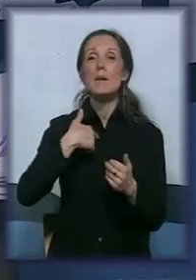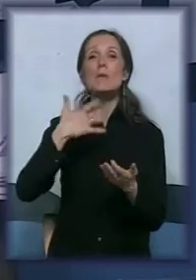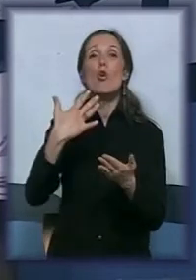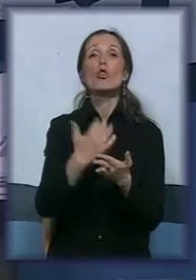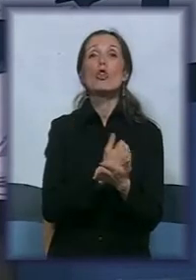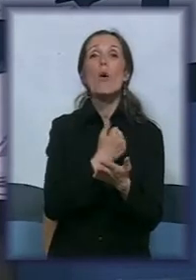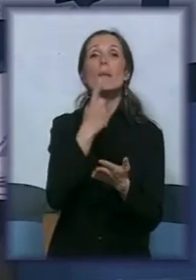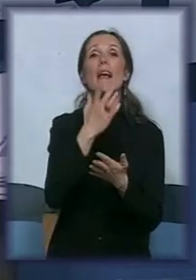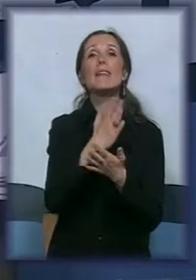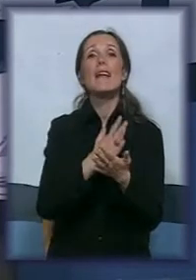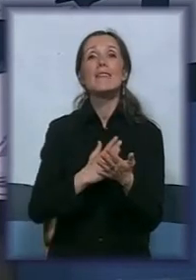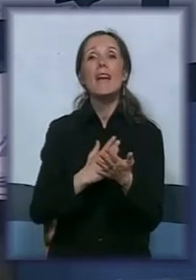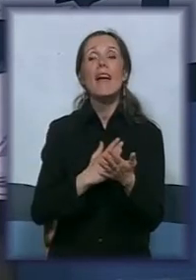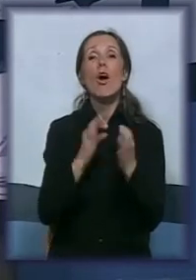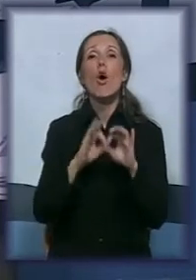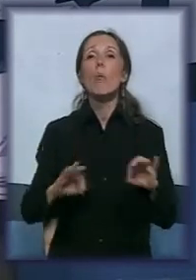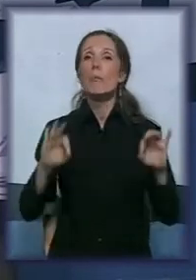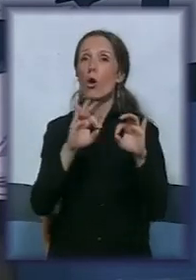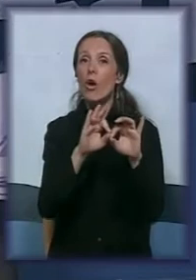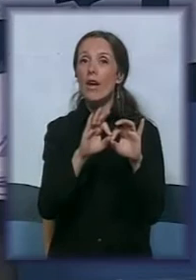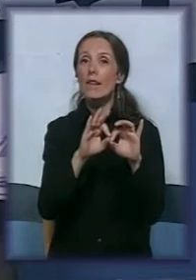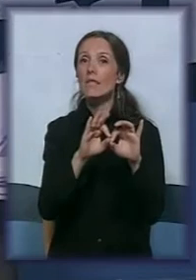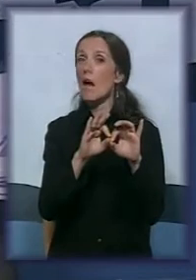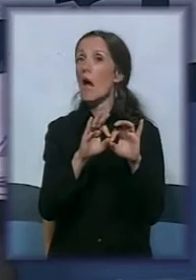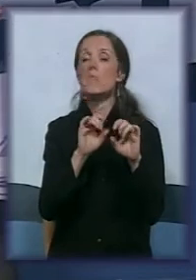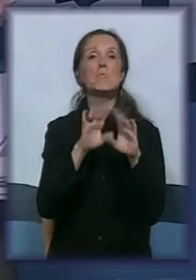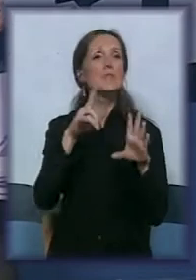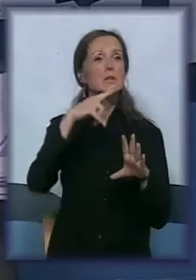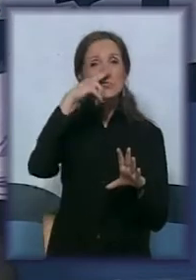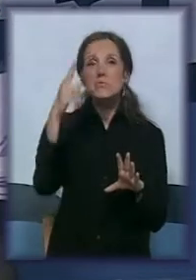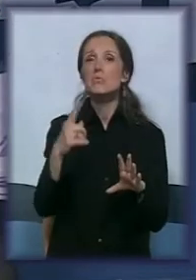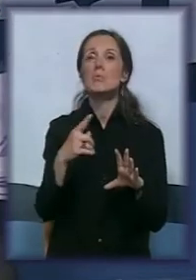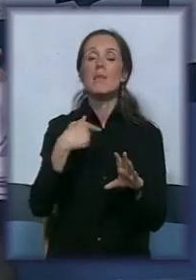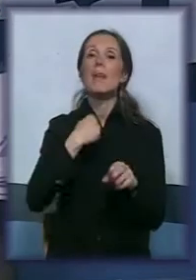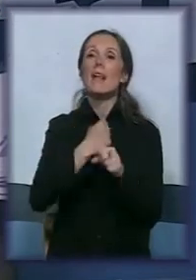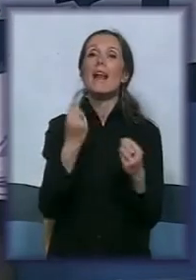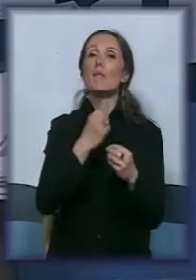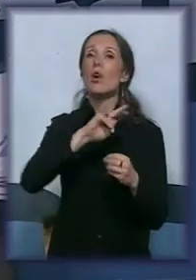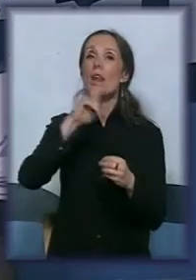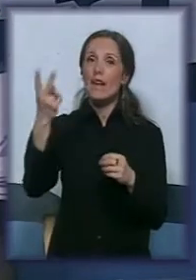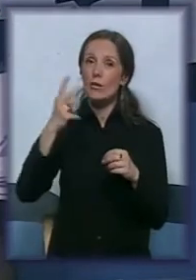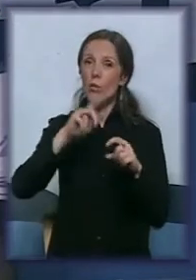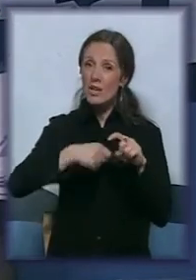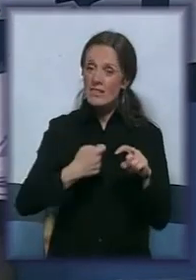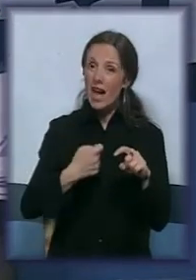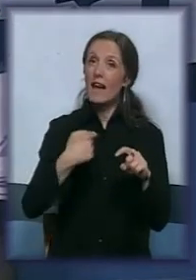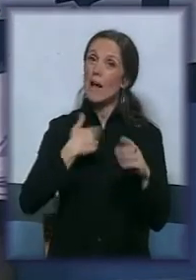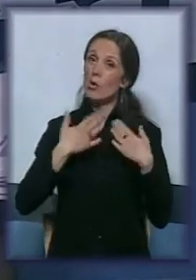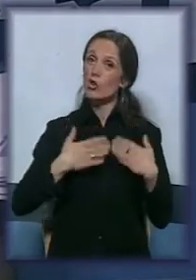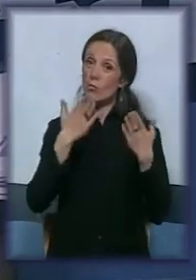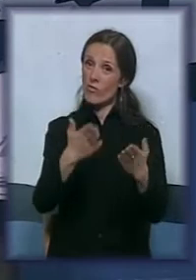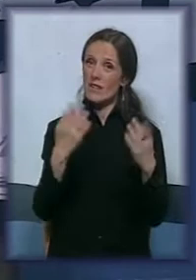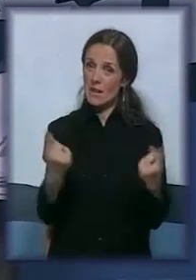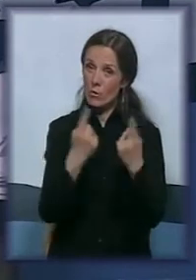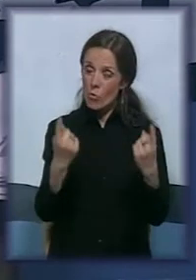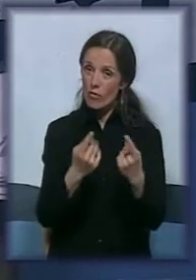deo projekta bez ikakve sujete, bez ničega mi radimo totalno druge stvari, a vas hoćemo da promovišemo. Mnogo smo lakše